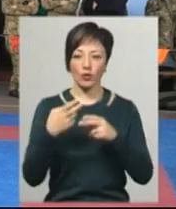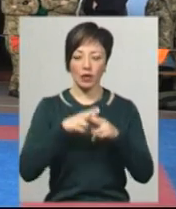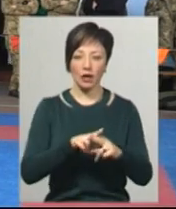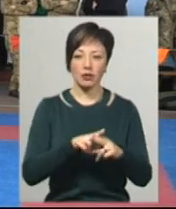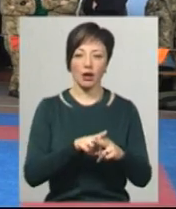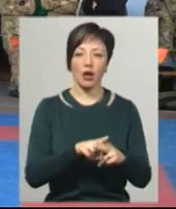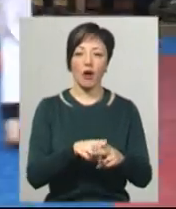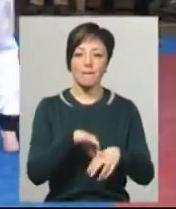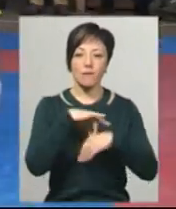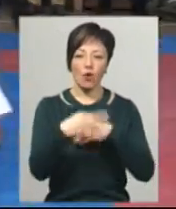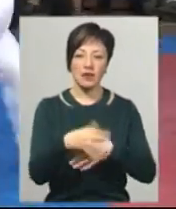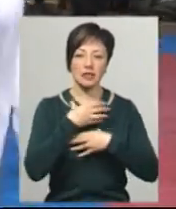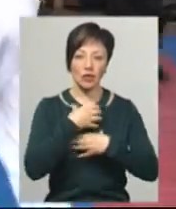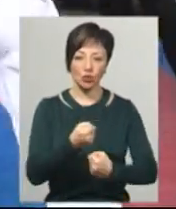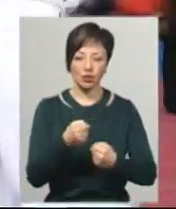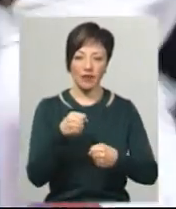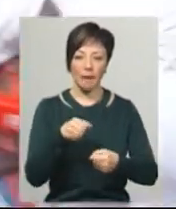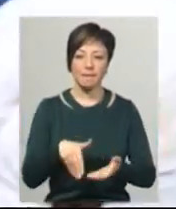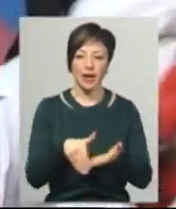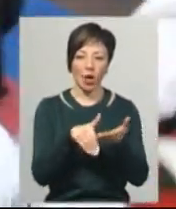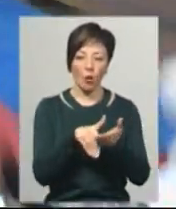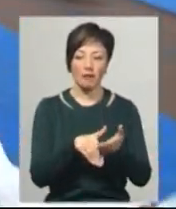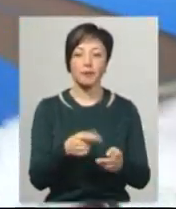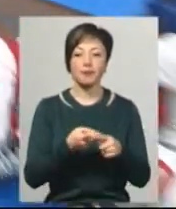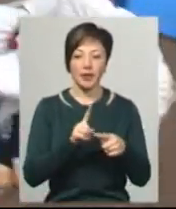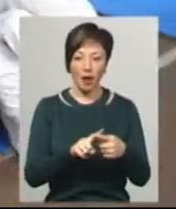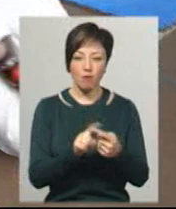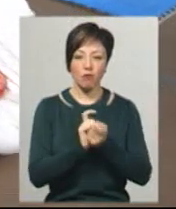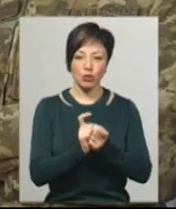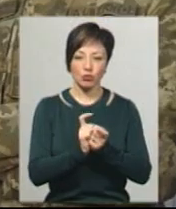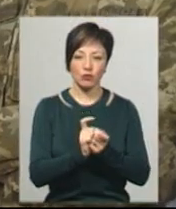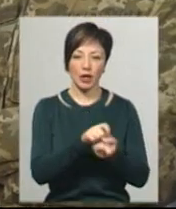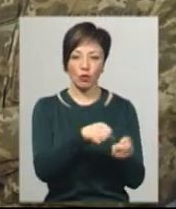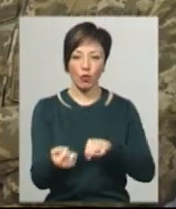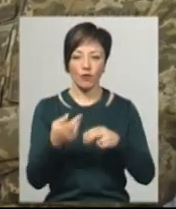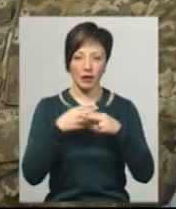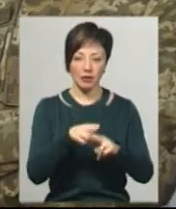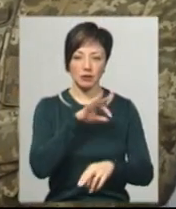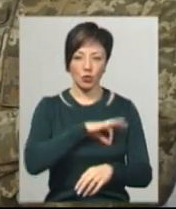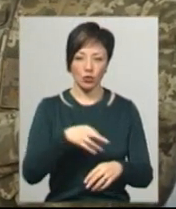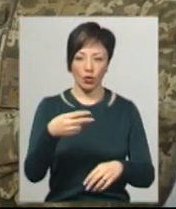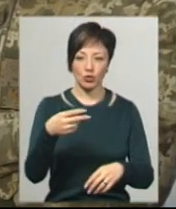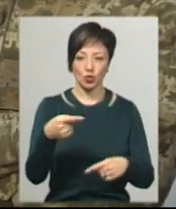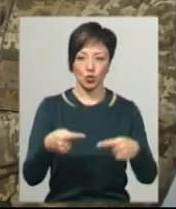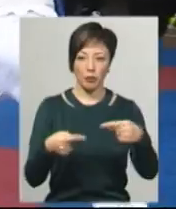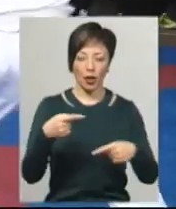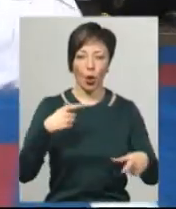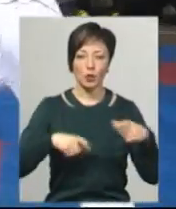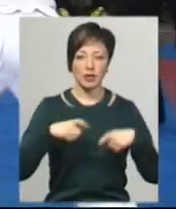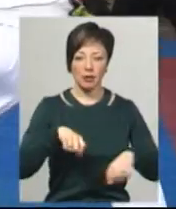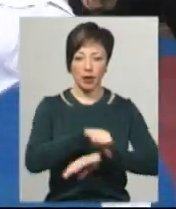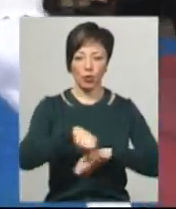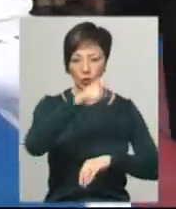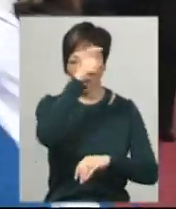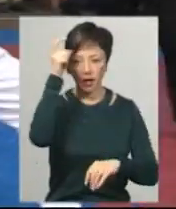болівих та задушливих прийомів. Саме киткову борцівську техніку застосовують у своєму поєдинку суперники Костянтин Потапов, курсант прикордонної